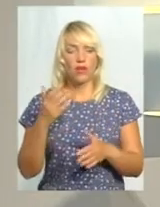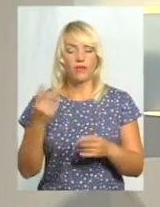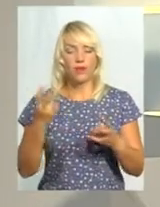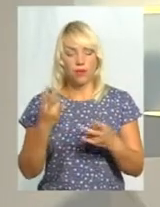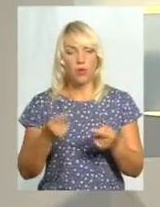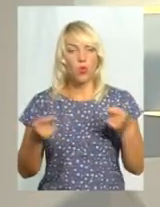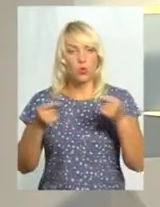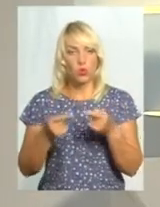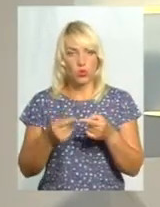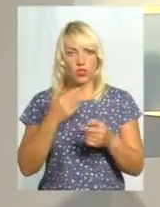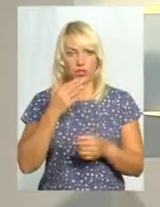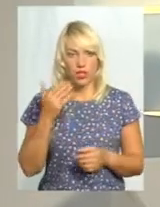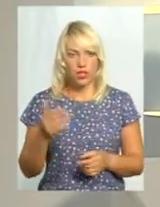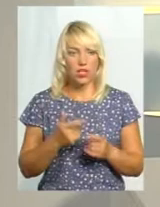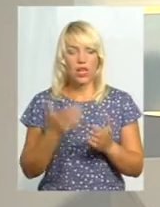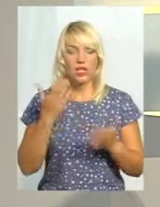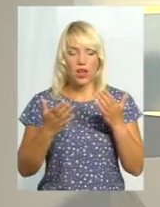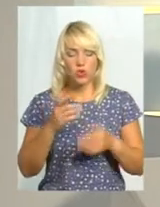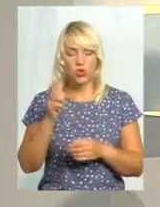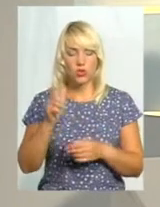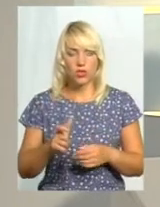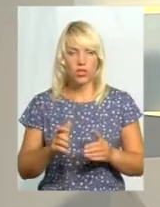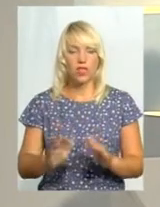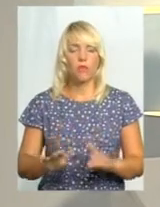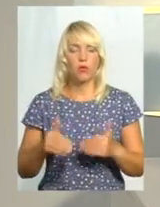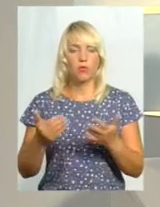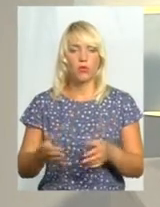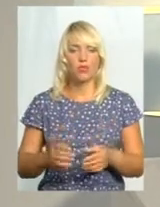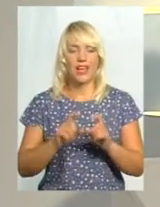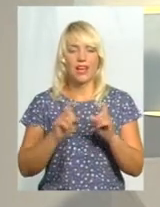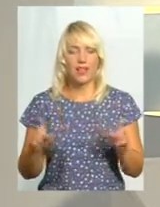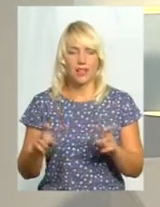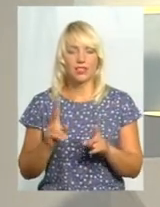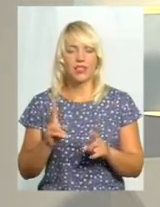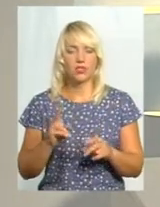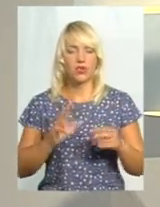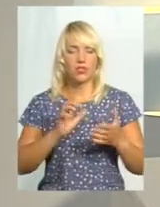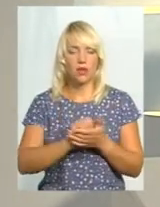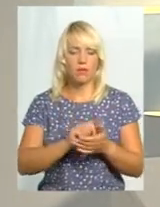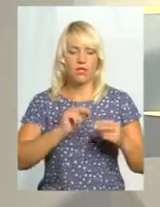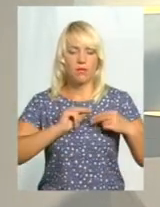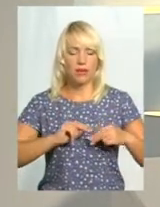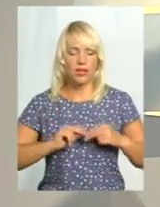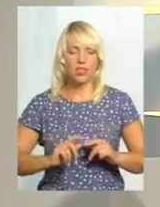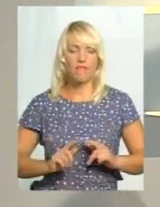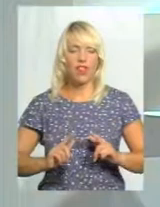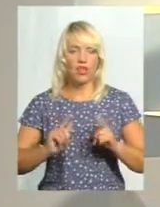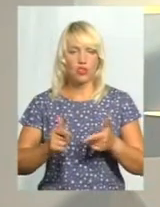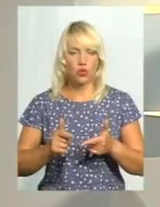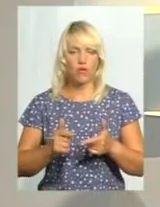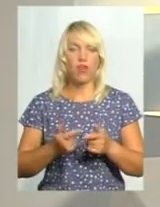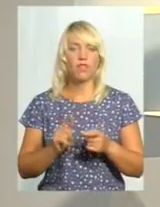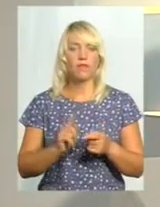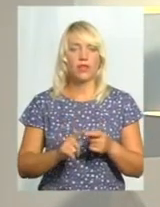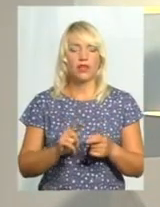агенція, яка в Україні займається працевлаштуванням за кордоном, то вона або зобов'язана, або